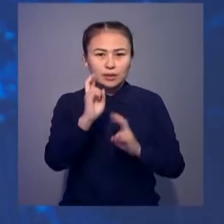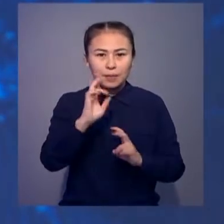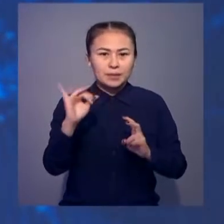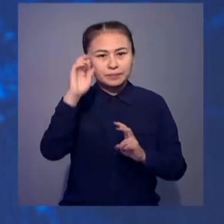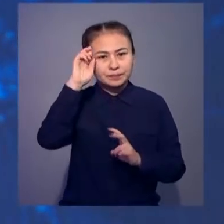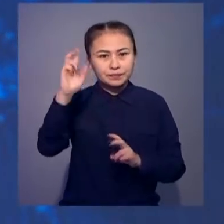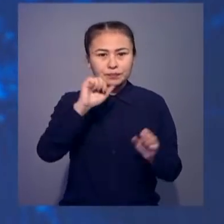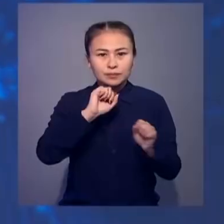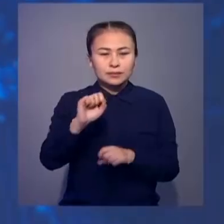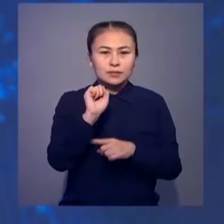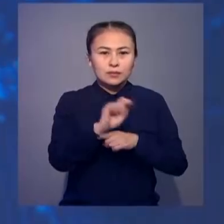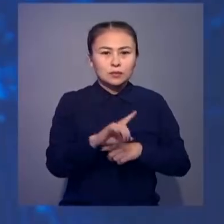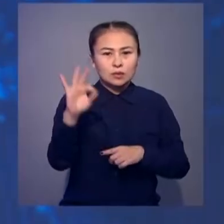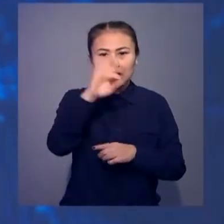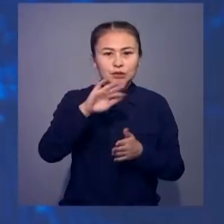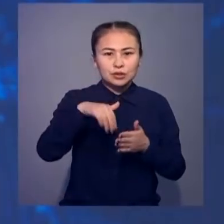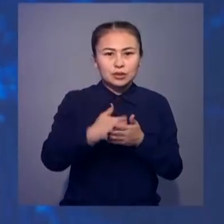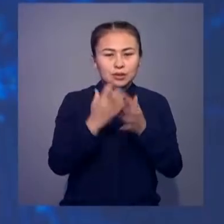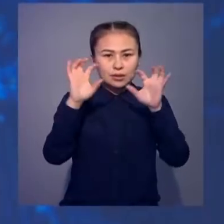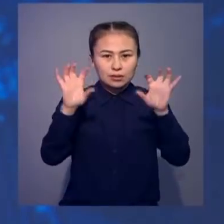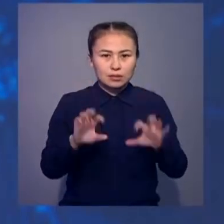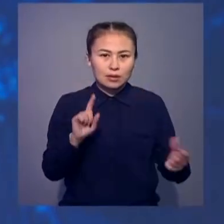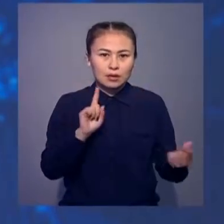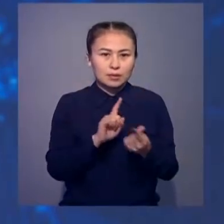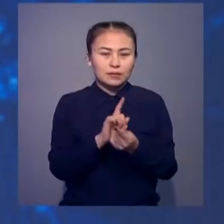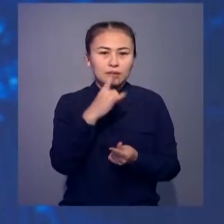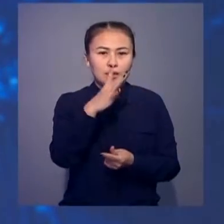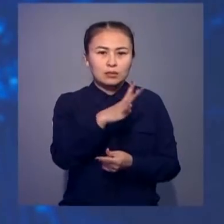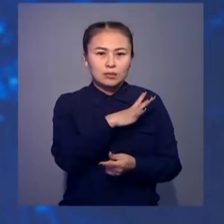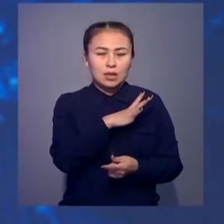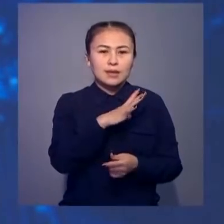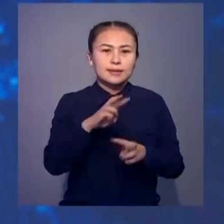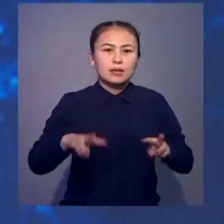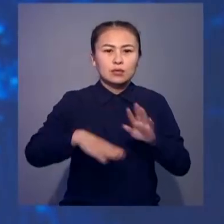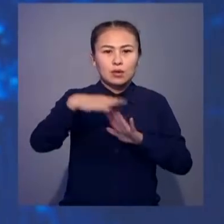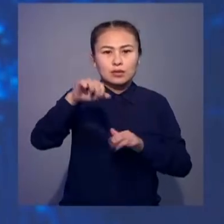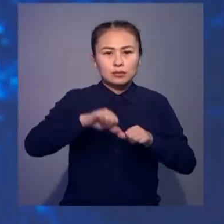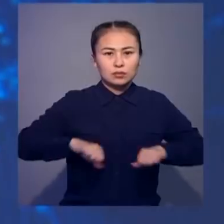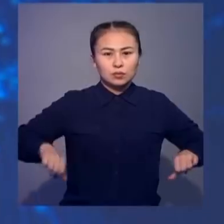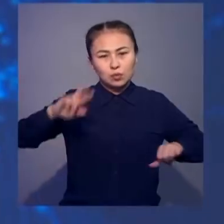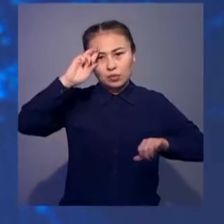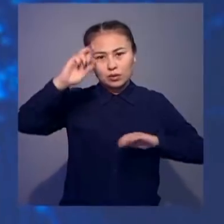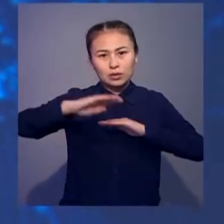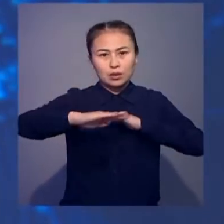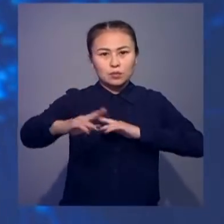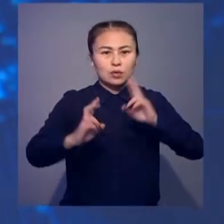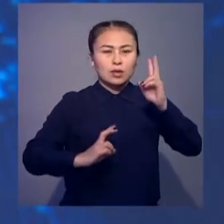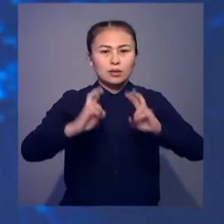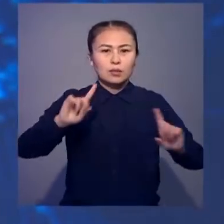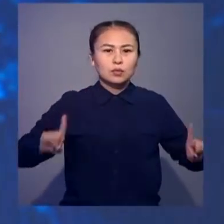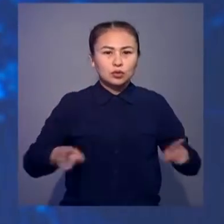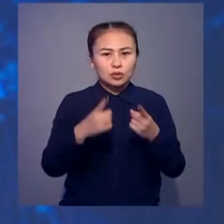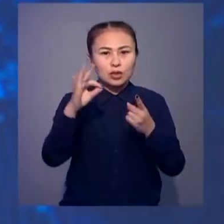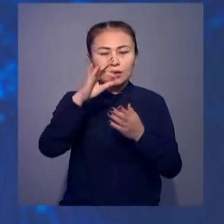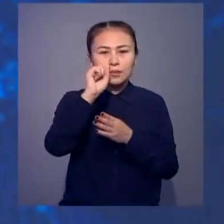және мемлекеттік қорғаныстық тапсырыс тұралы жаңа заңының қабылданатынын айтты. Сенат түріғасы өкімет отандық кәсіп орындарды